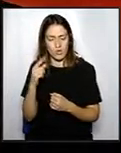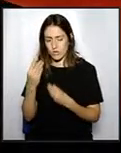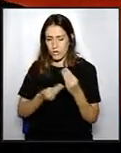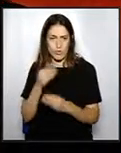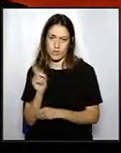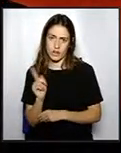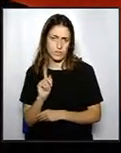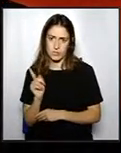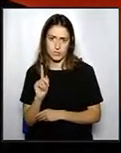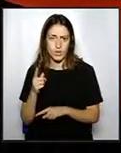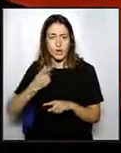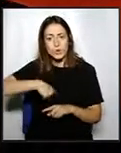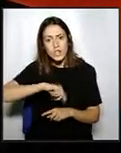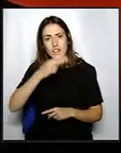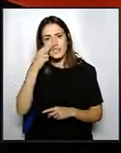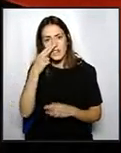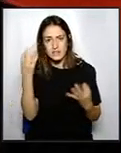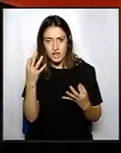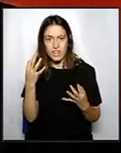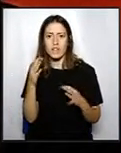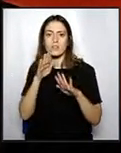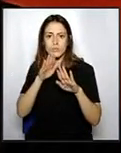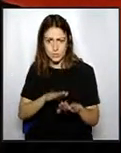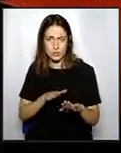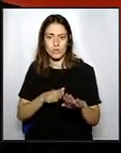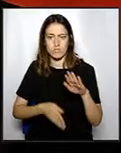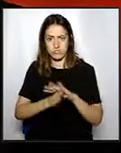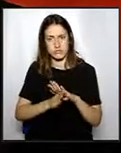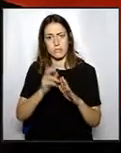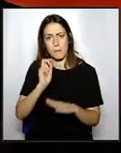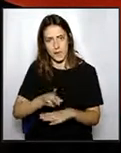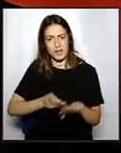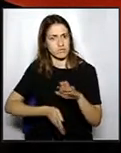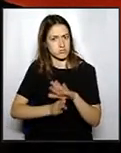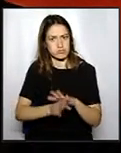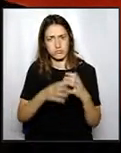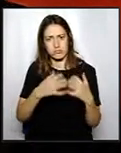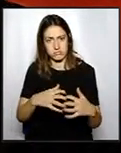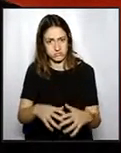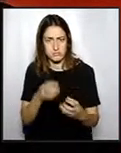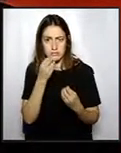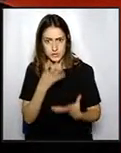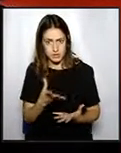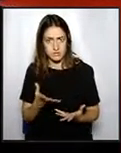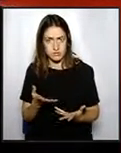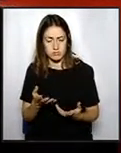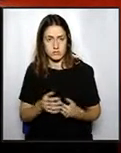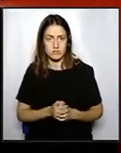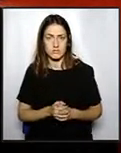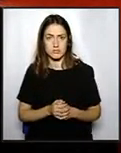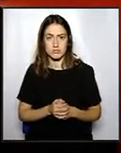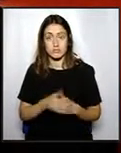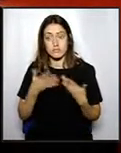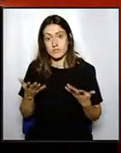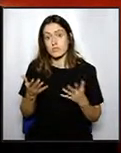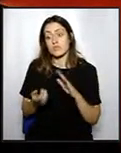en aquest tema, perquè el que ens interessa és treballar per la ciutat de Vic, tots en generals, però bé, quan s